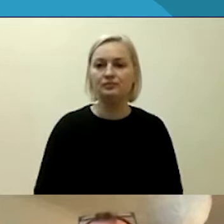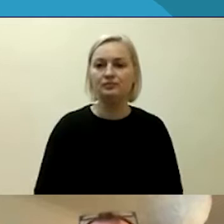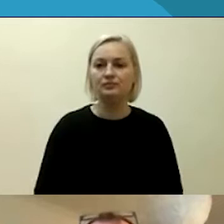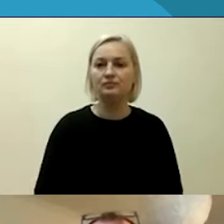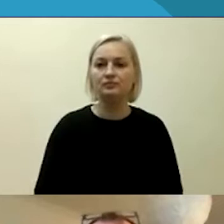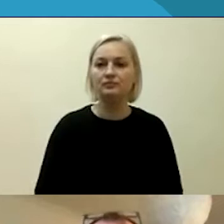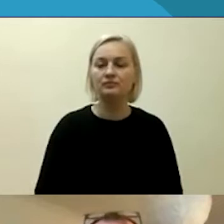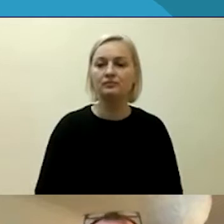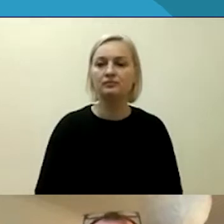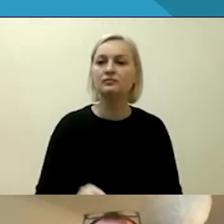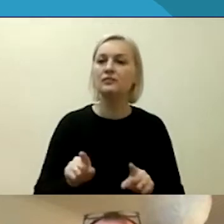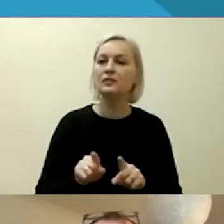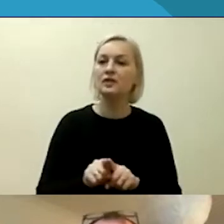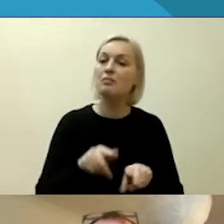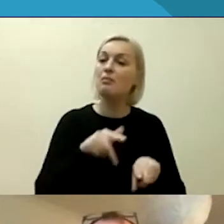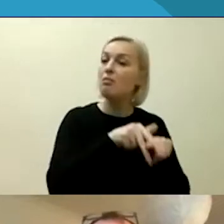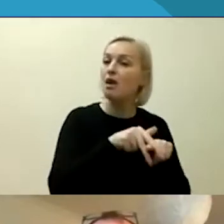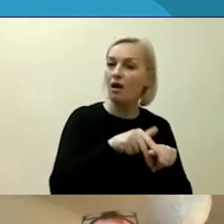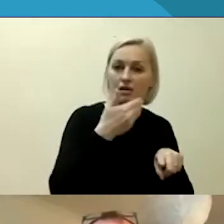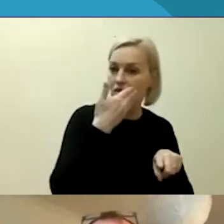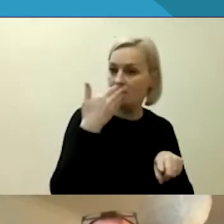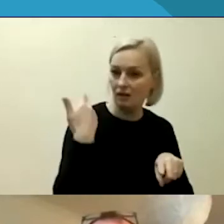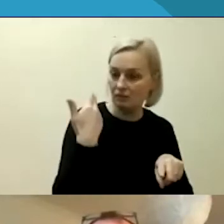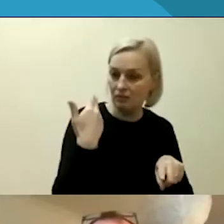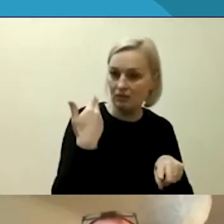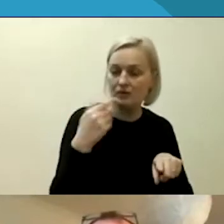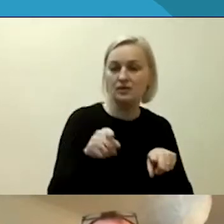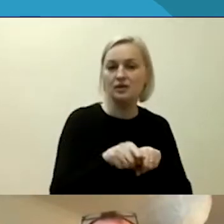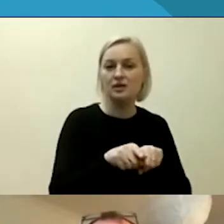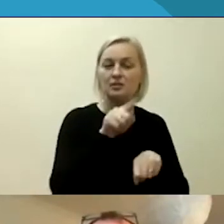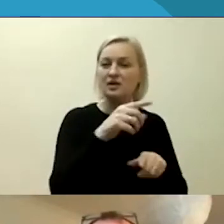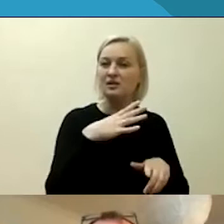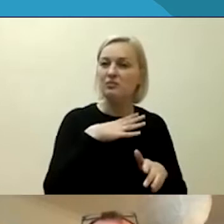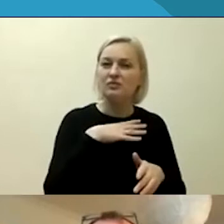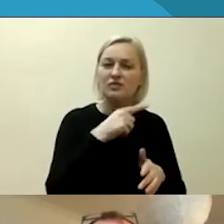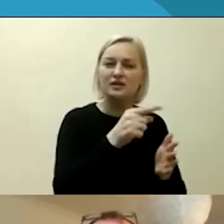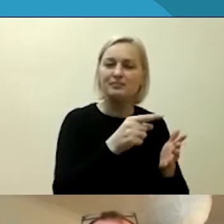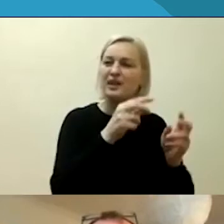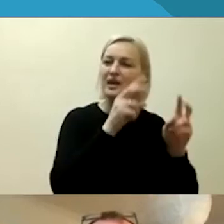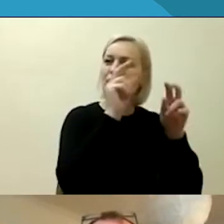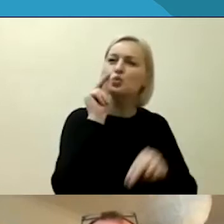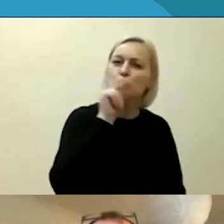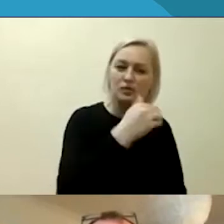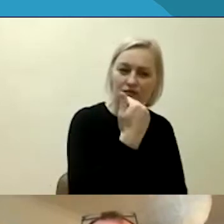Nebuvo praktikos, kaip nustatyti, identifikuoti tuos nusikaltimus, kaip juos tirti.